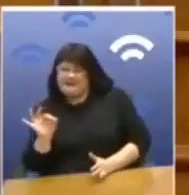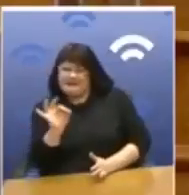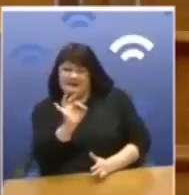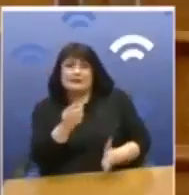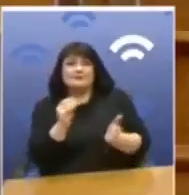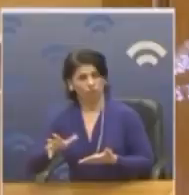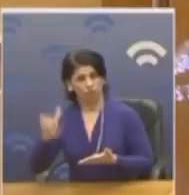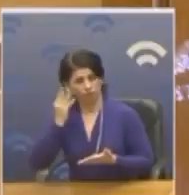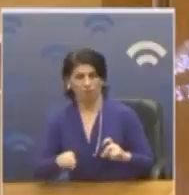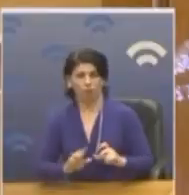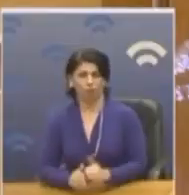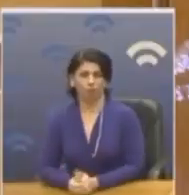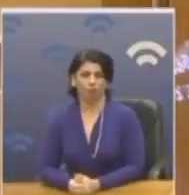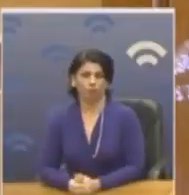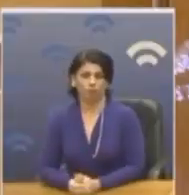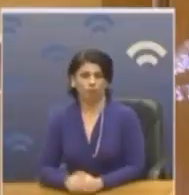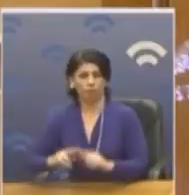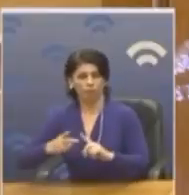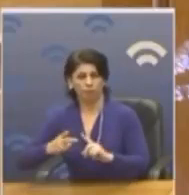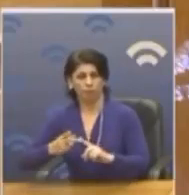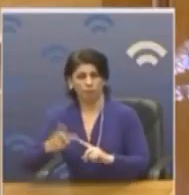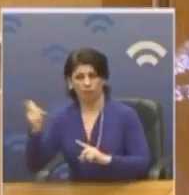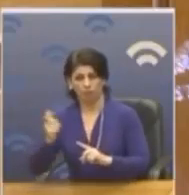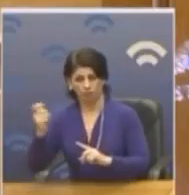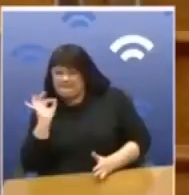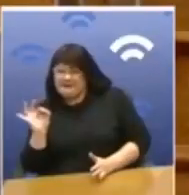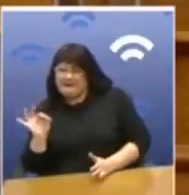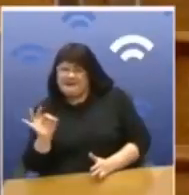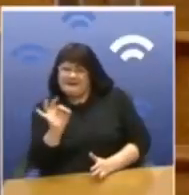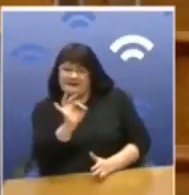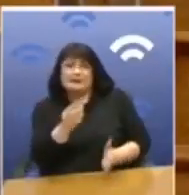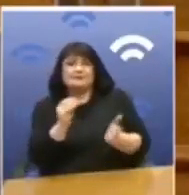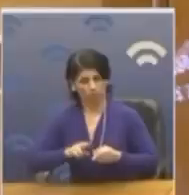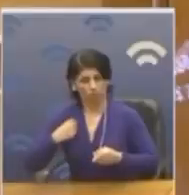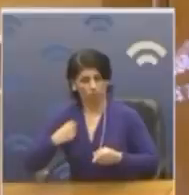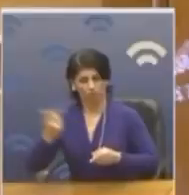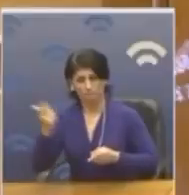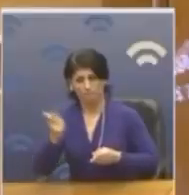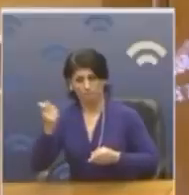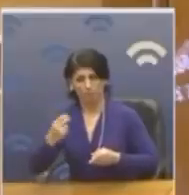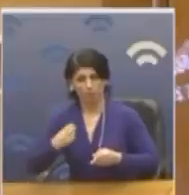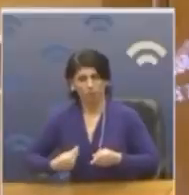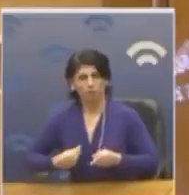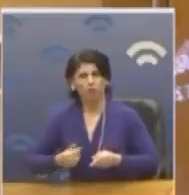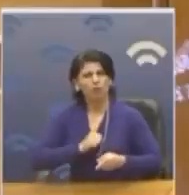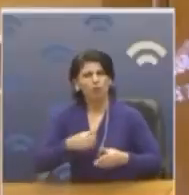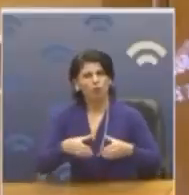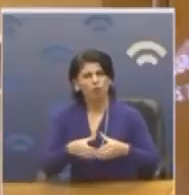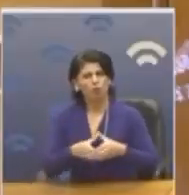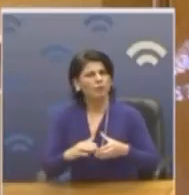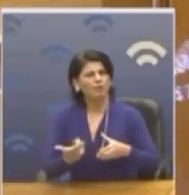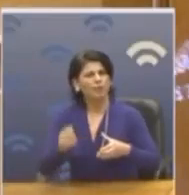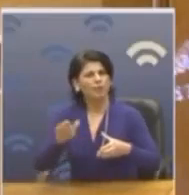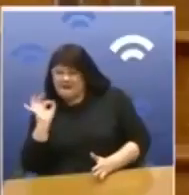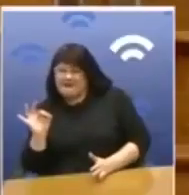Δεν τα ξέρουμε Δεύτερον, τους μισθούς στο δημόσιο σκοπεύετε να τους μειώσετε Δεν τα ξέρουμε Στον ιδιωτικό τομέα τι θα κάνετε με τον κατώτατο μισθό Με